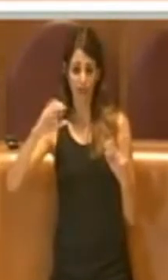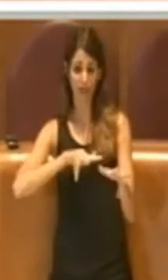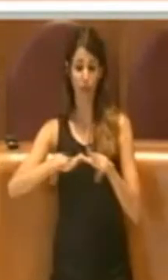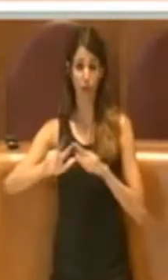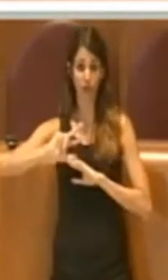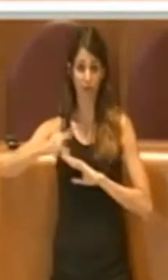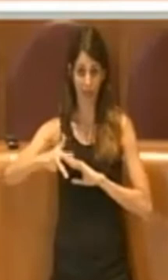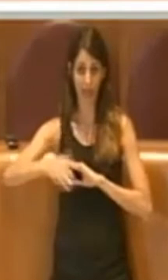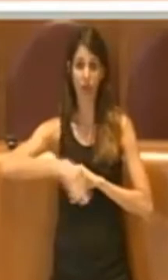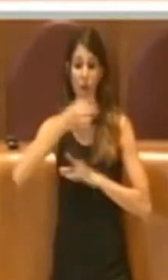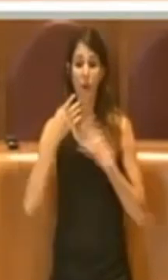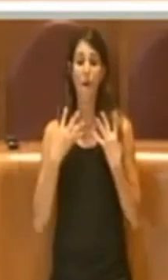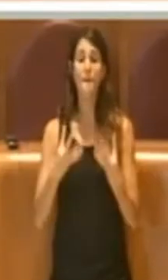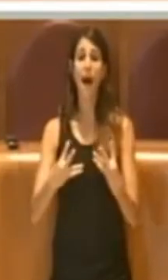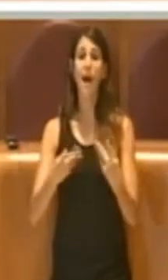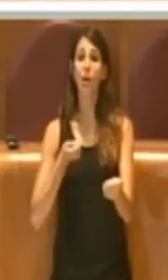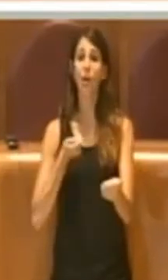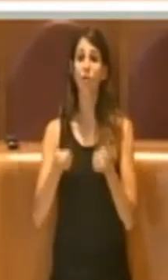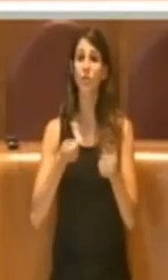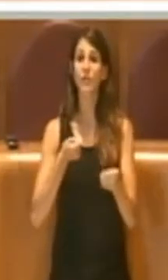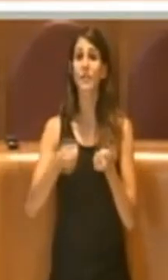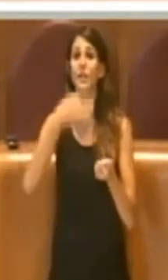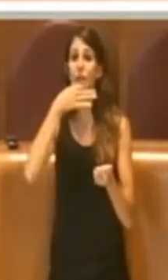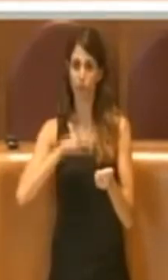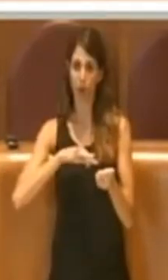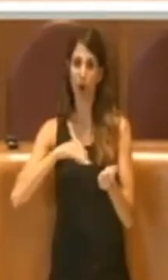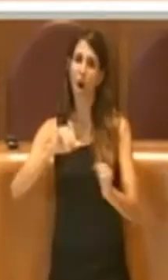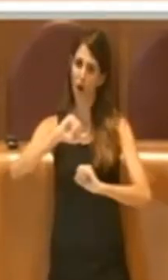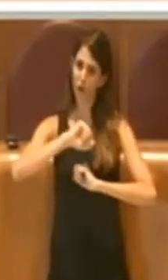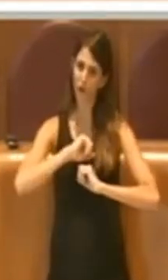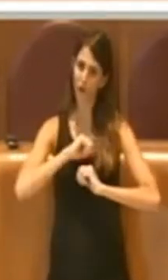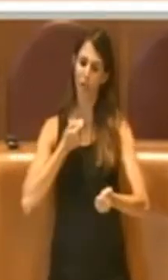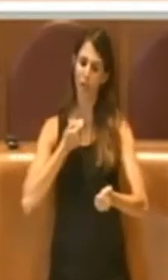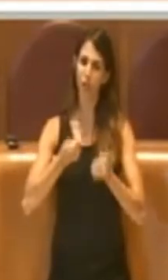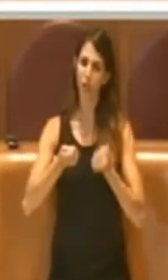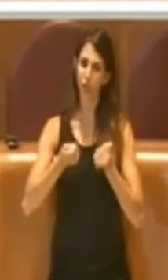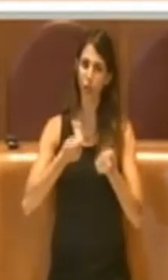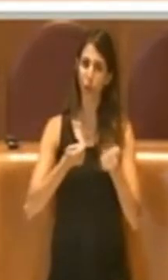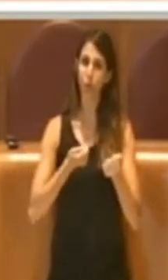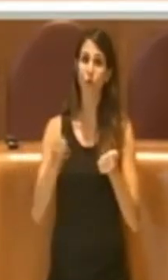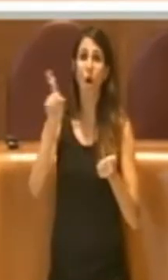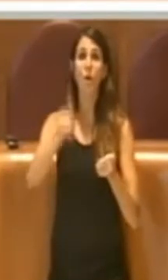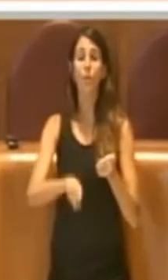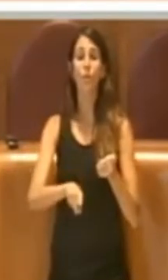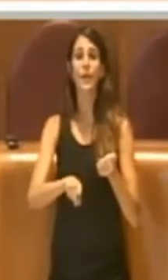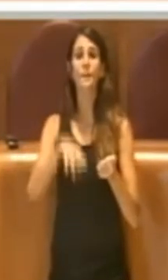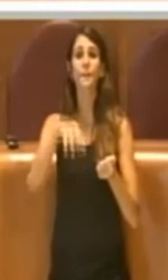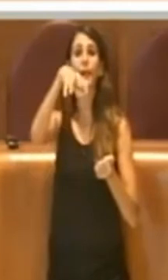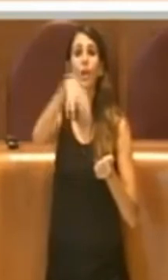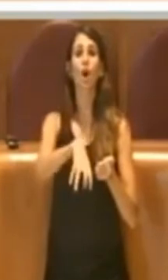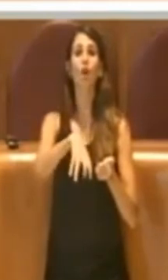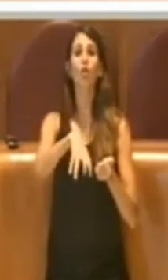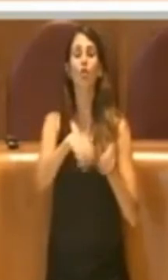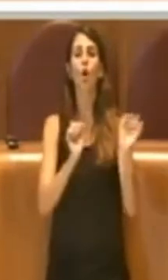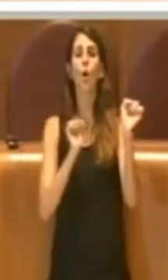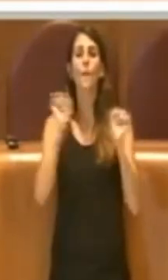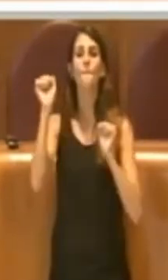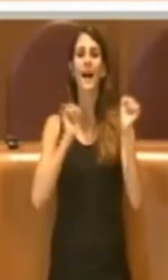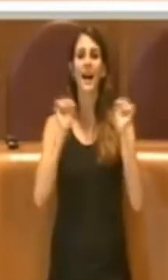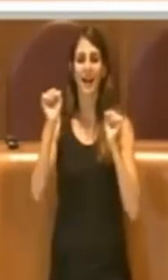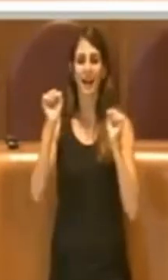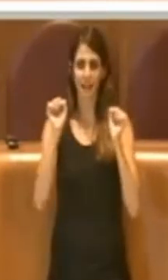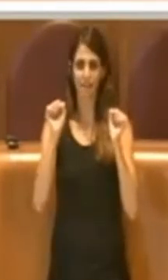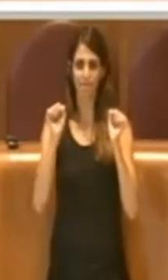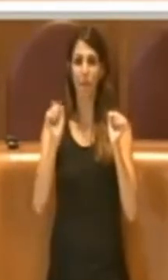che lo possa gestire in modo affidabile e che possa gestire il suo chiosco bar con manutenzione del verde